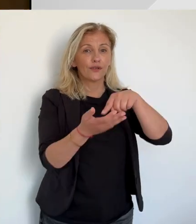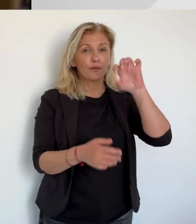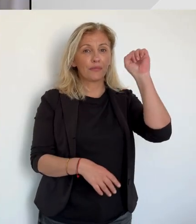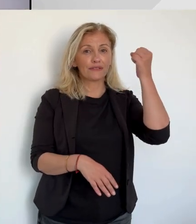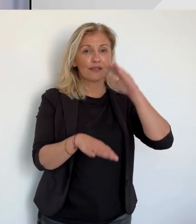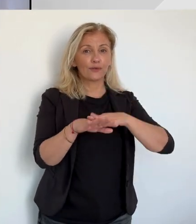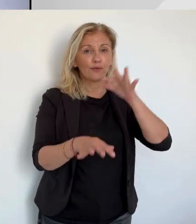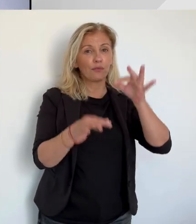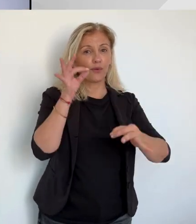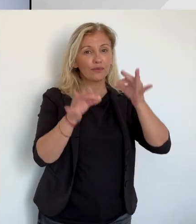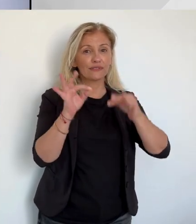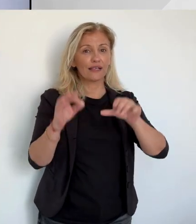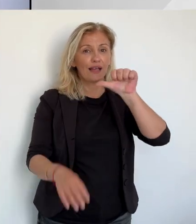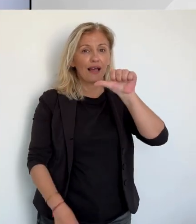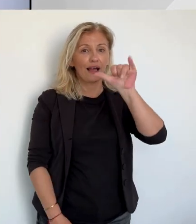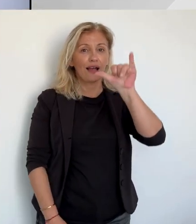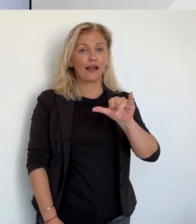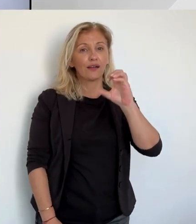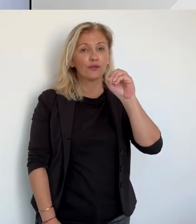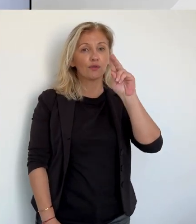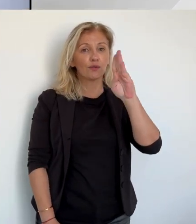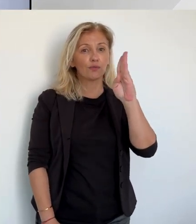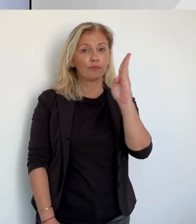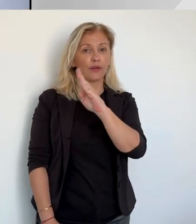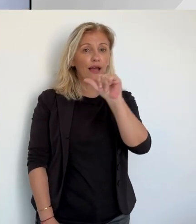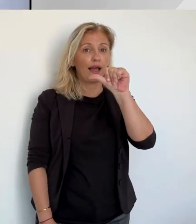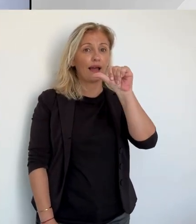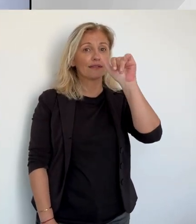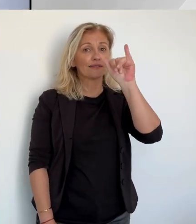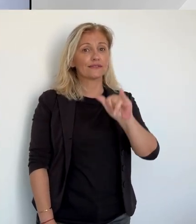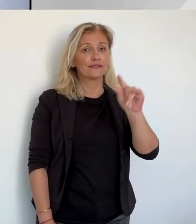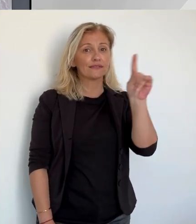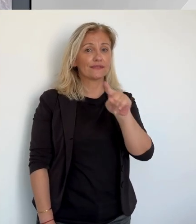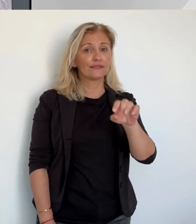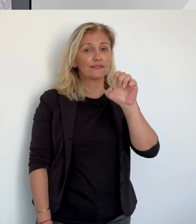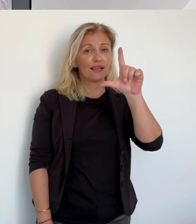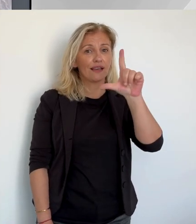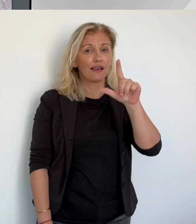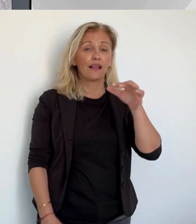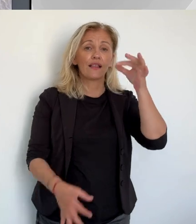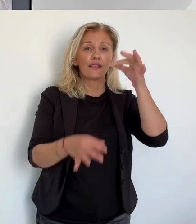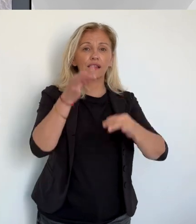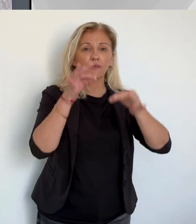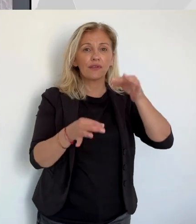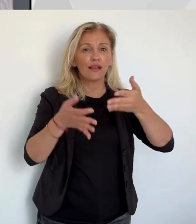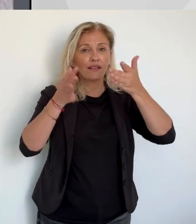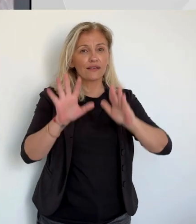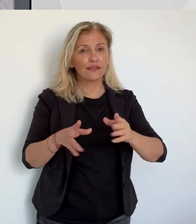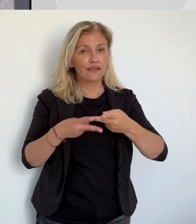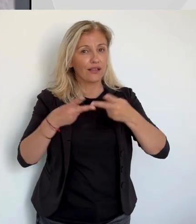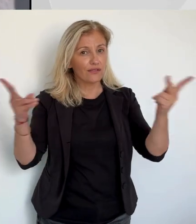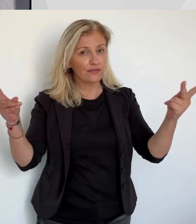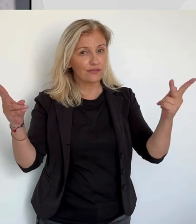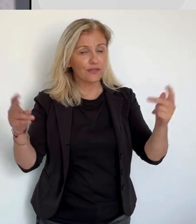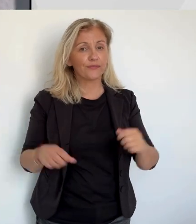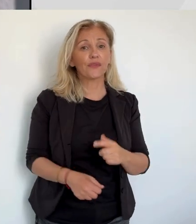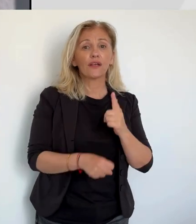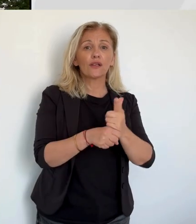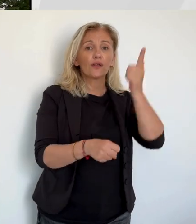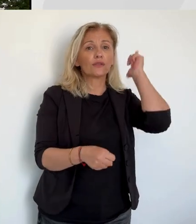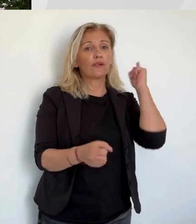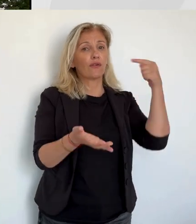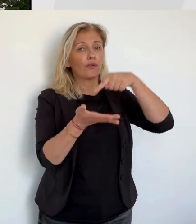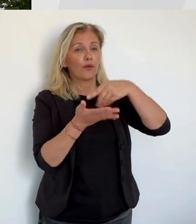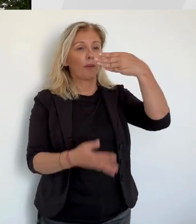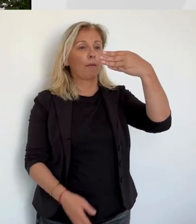français à titre définitif à l'encontre de l'accusé. Il sera donc reconduit au Maroc à l'expiration de sa peine de réclusion. Ayou Bezel